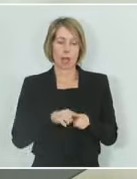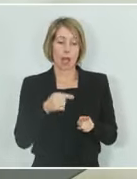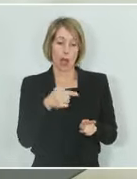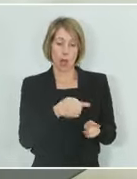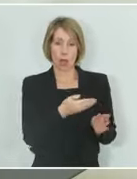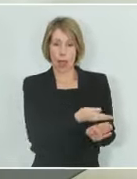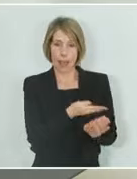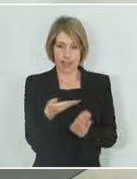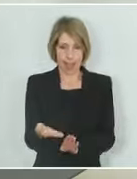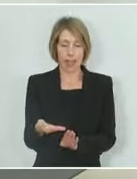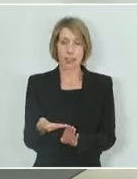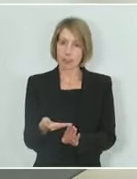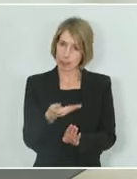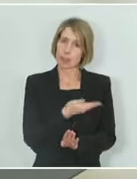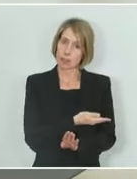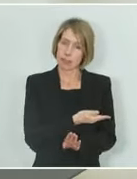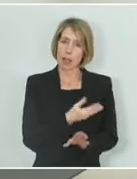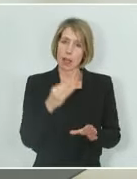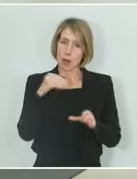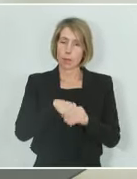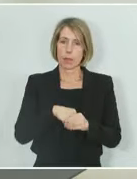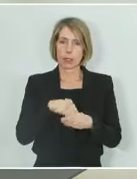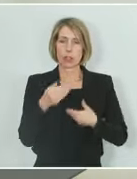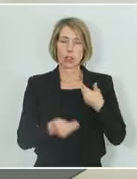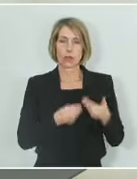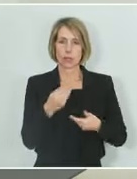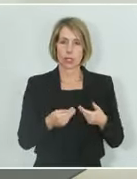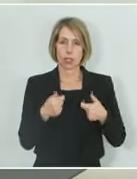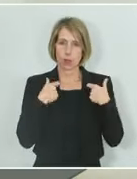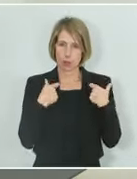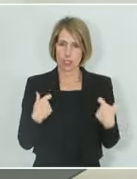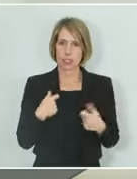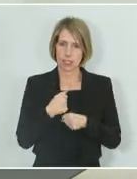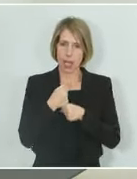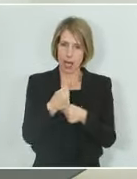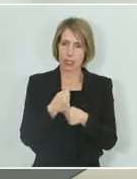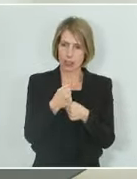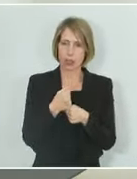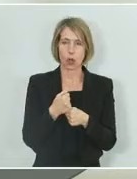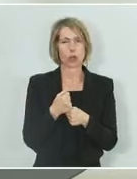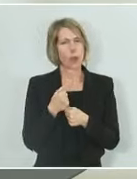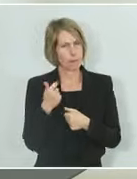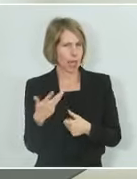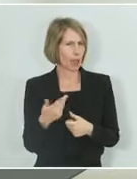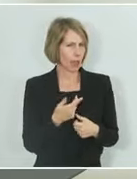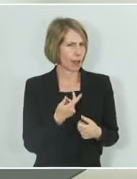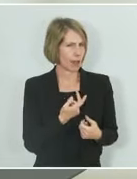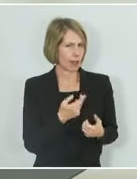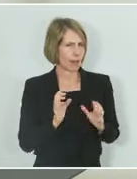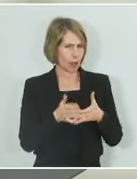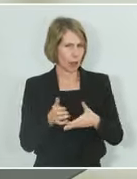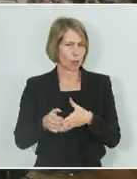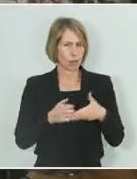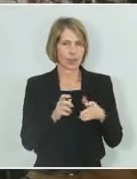mit einer Wirtschaftsdelegation, davon wird es dieses Jahr mehrere geben, nach Kosovo kommt. Sie